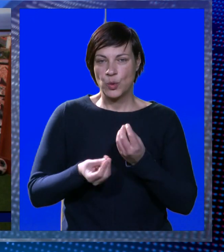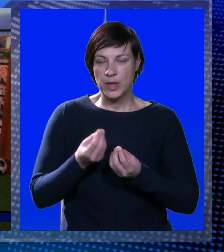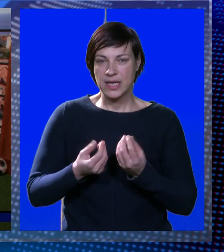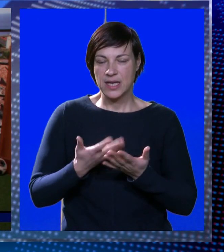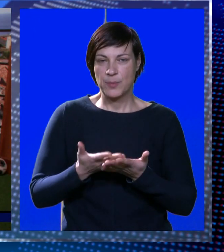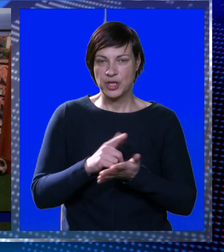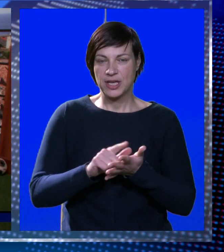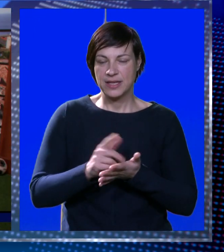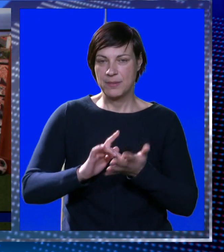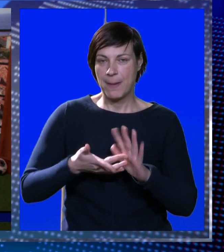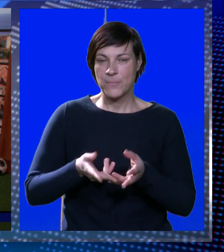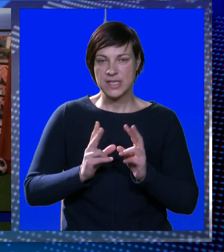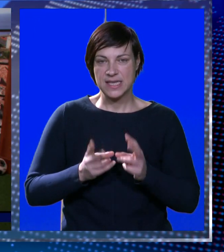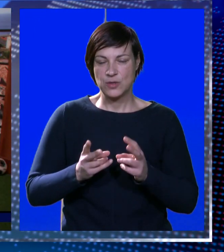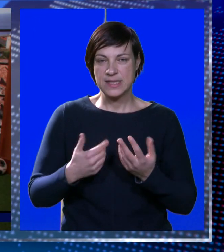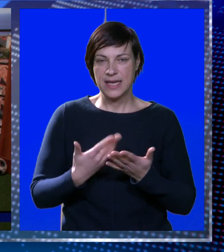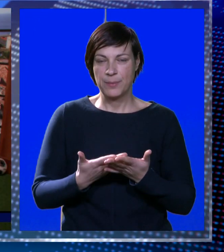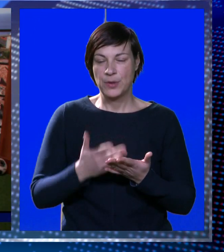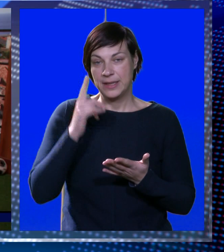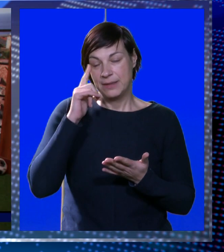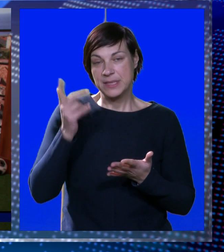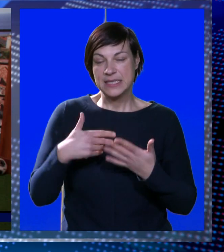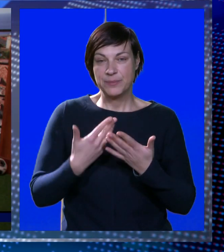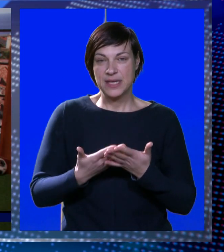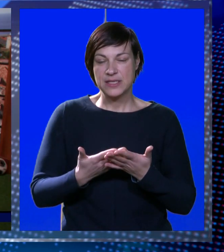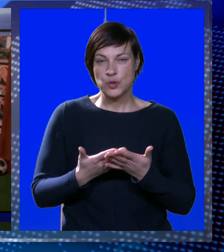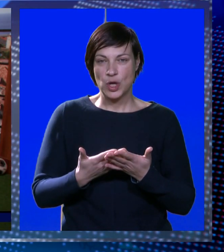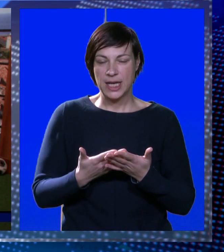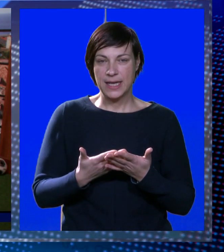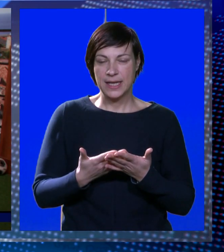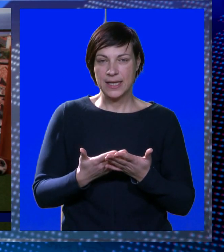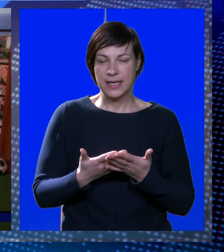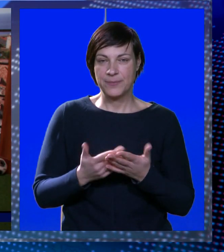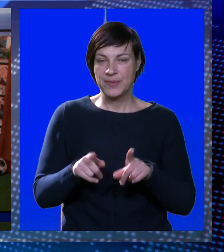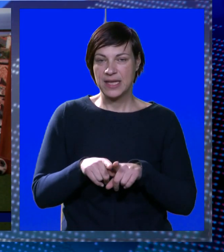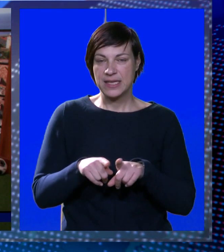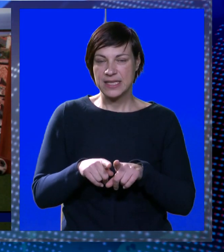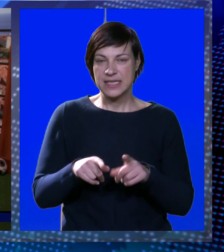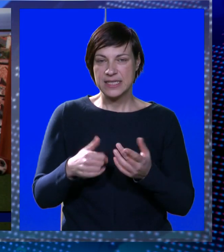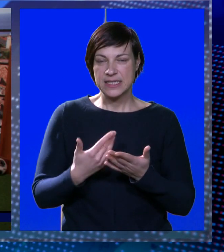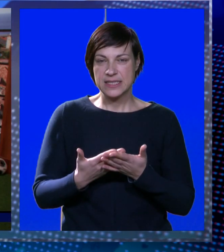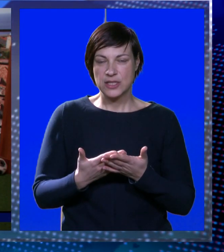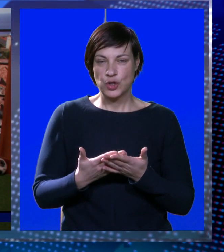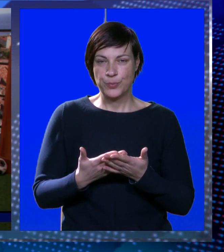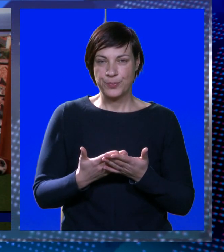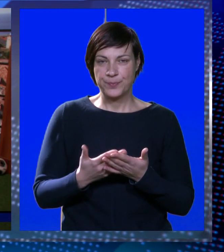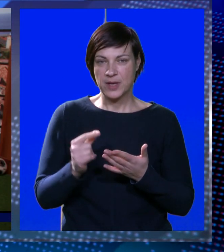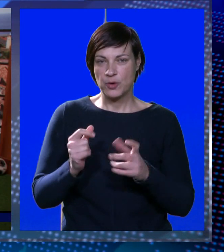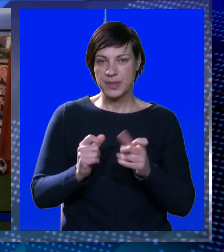uigrano. To igra termine po cijelu zimu. Tako da, mislite da su oni, Kristov, Kristov kao mini Čibača,